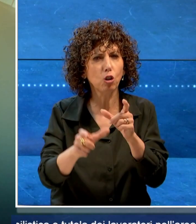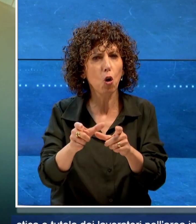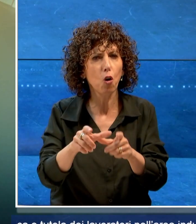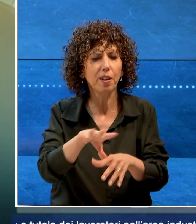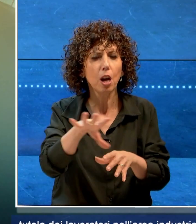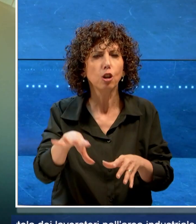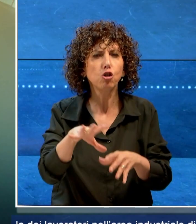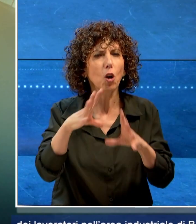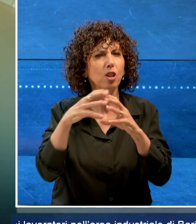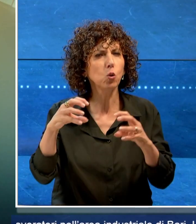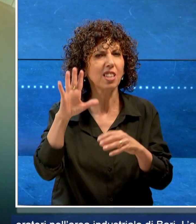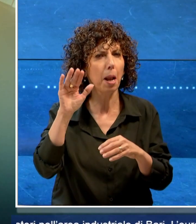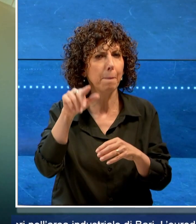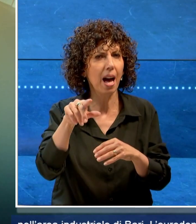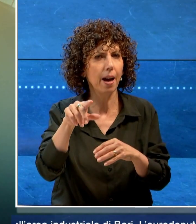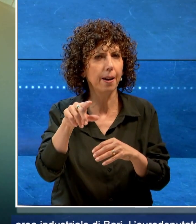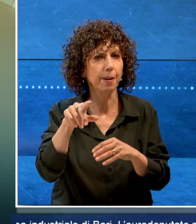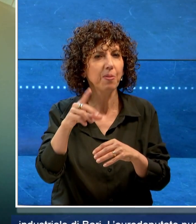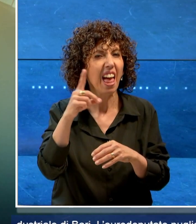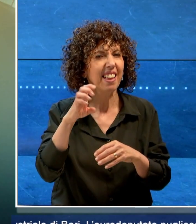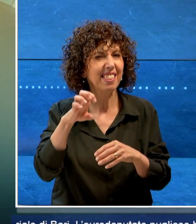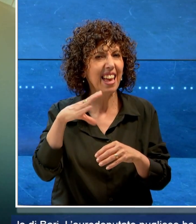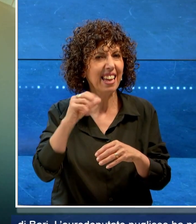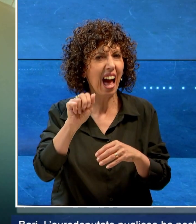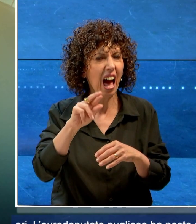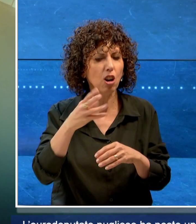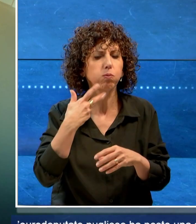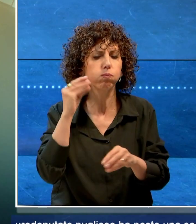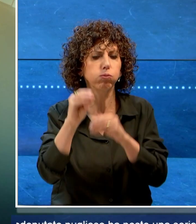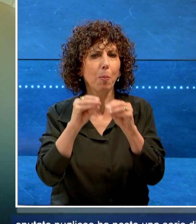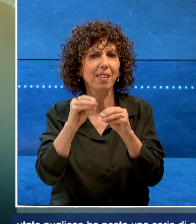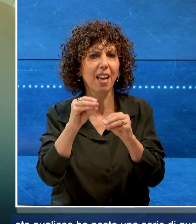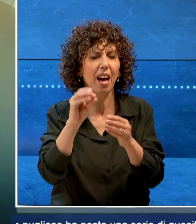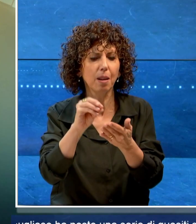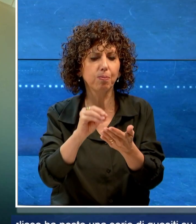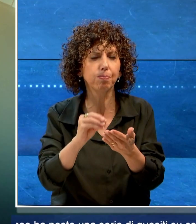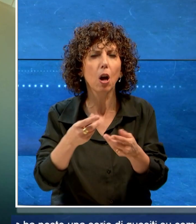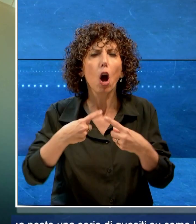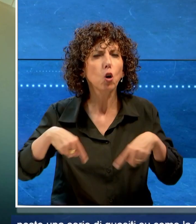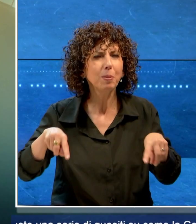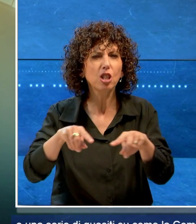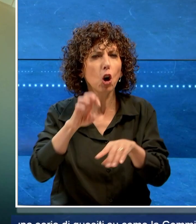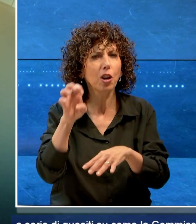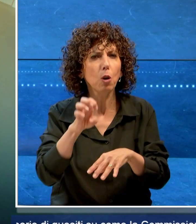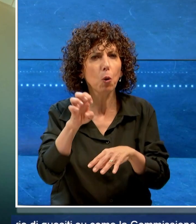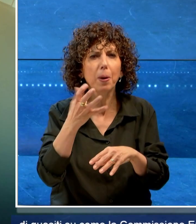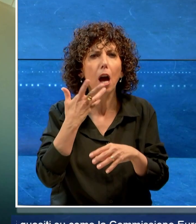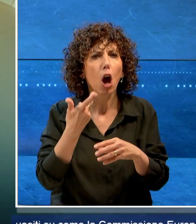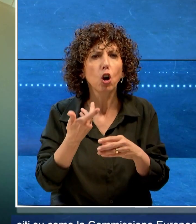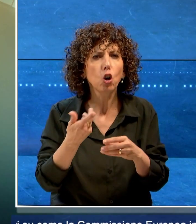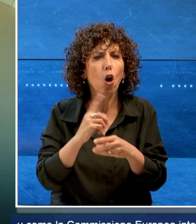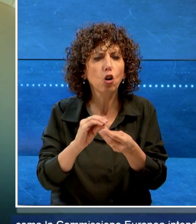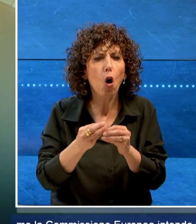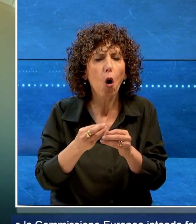Bari. L'eurodeputato pugliese ha posto una serie di quesiti su come la Commissione europea intenda far